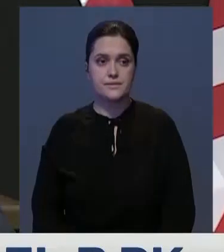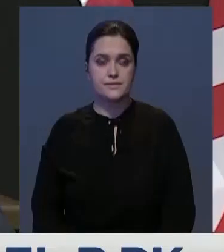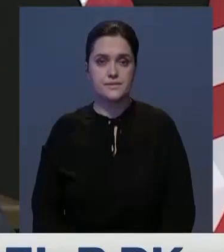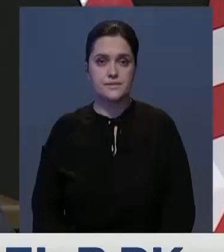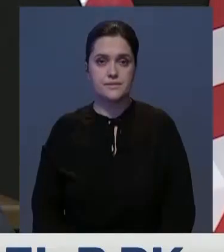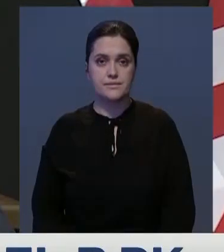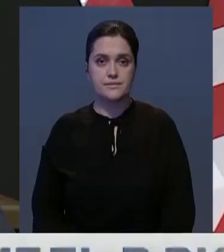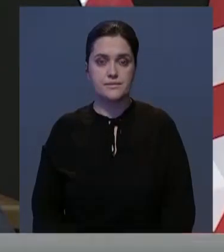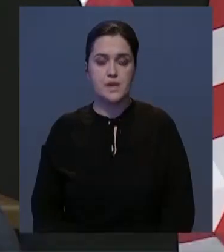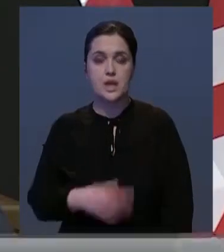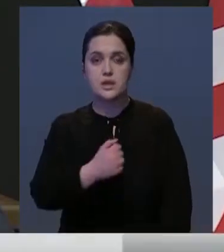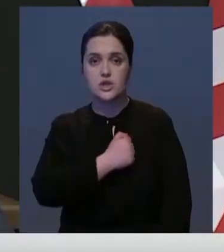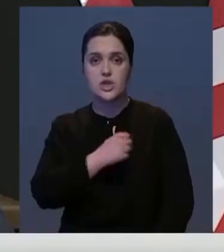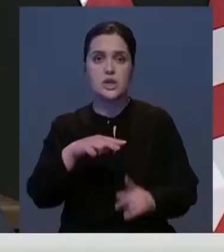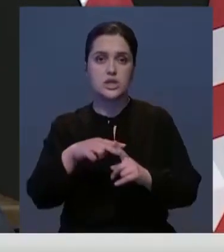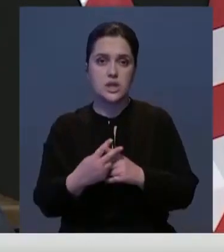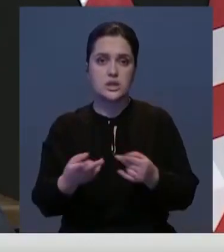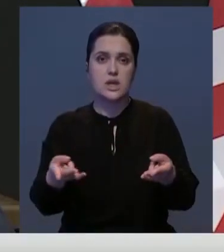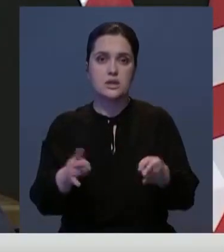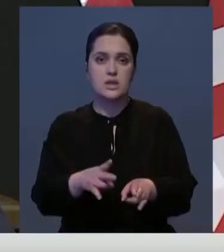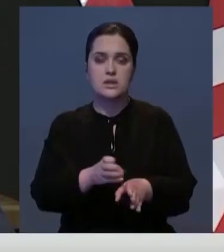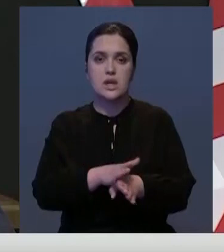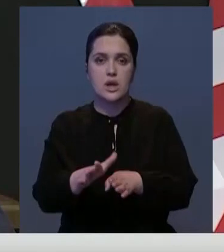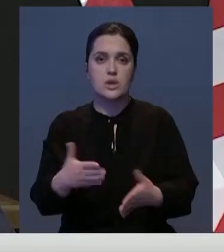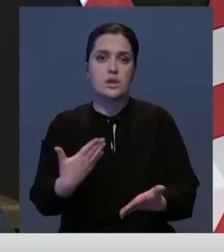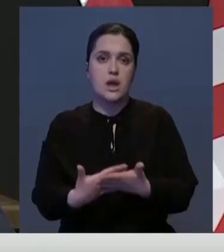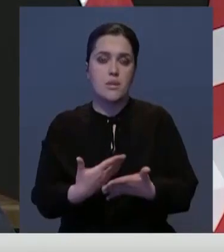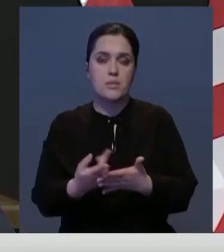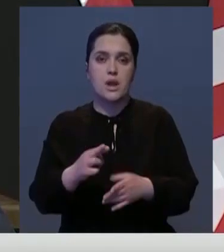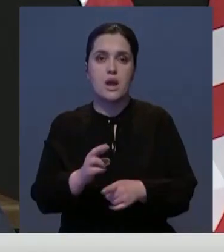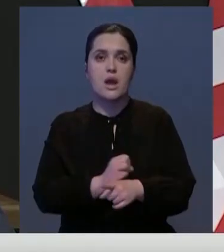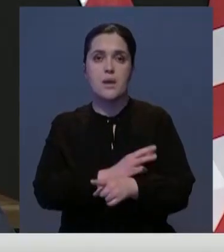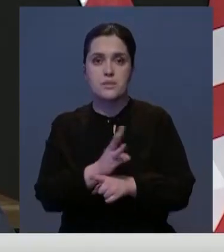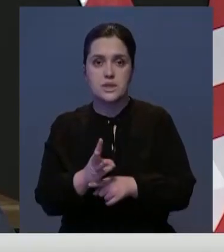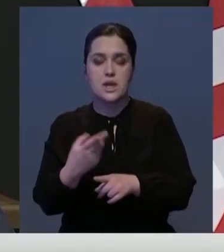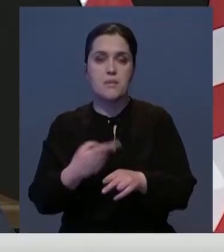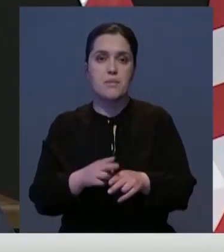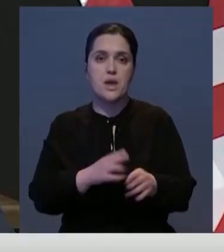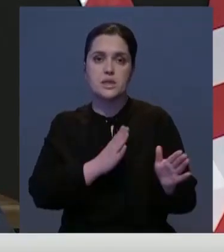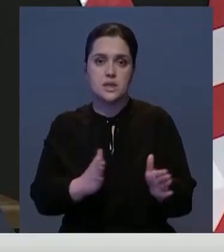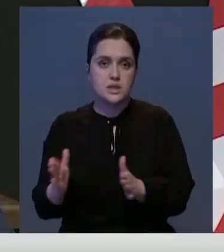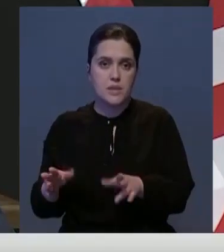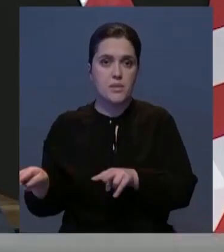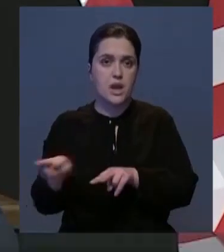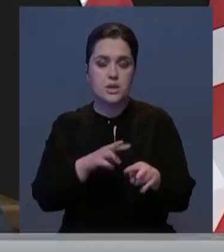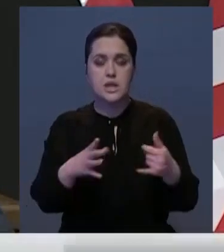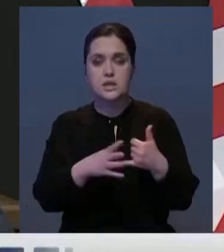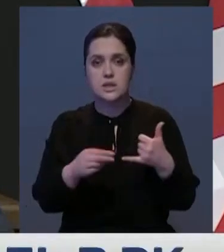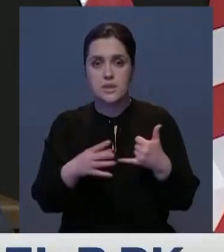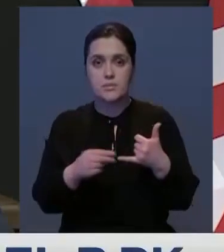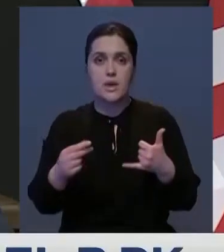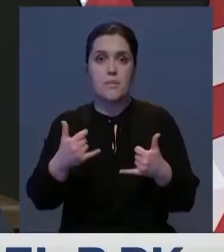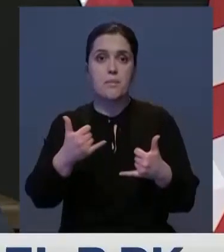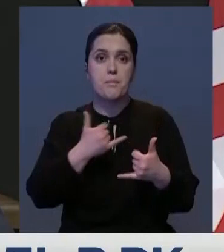К сожалению, часть из них осталась нереализованной. Например, для обеспечения в стране системного контроля над земельными ресурсами